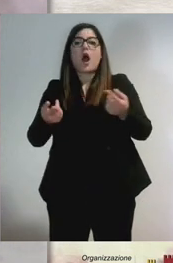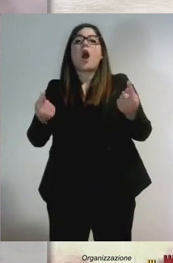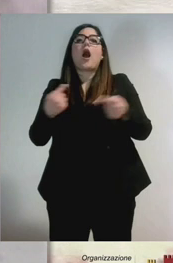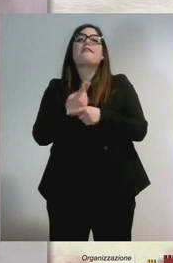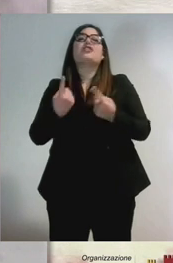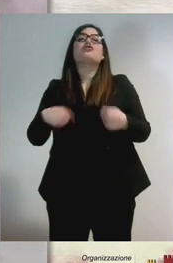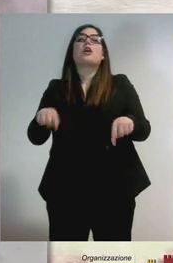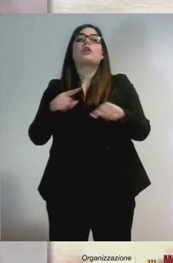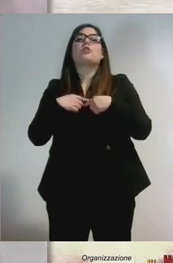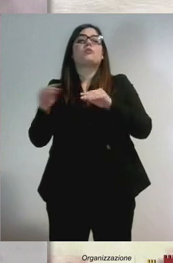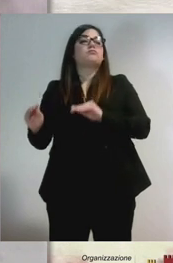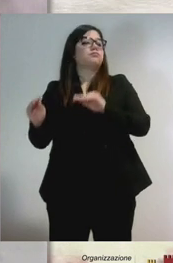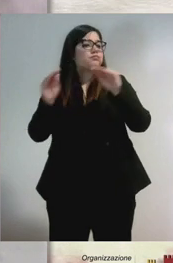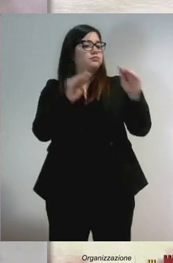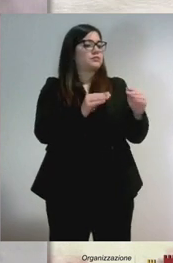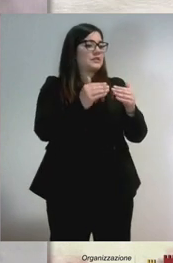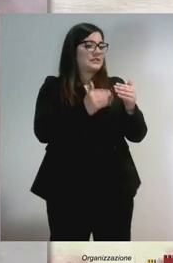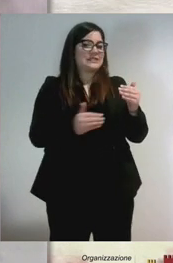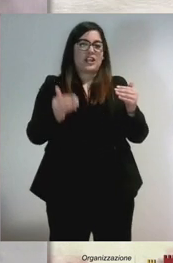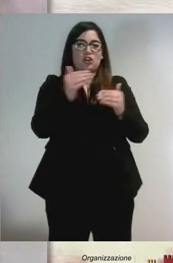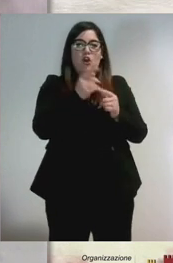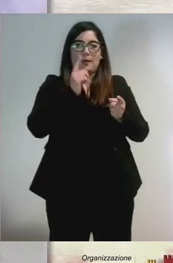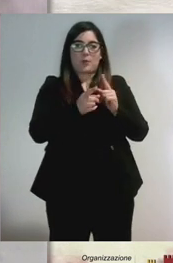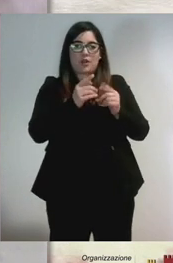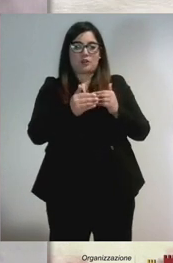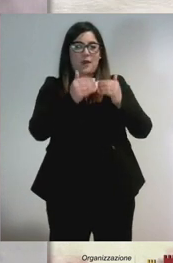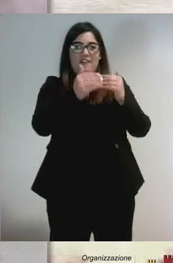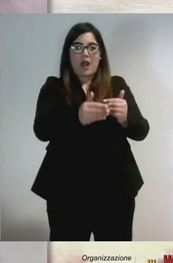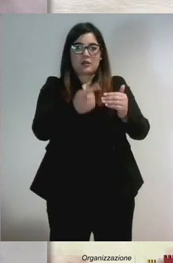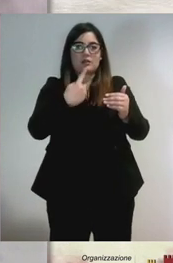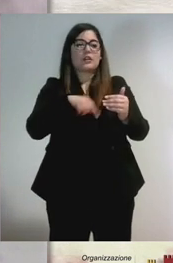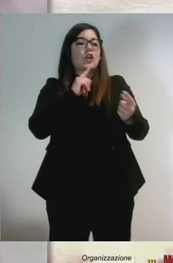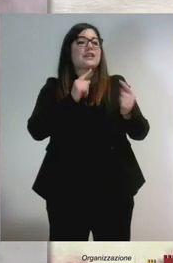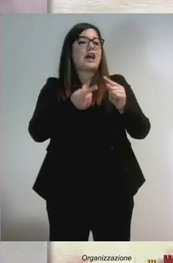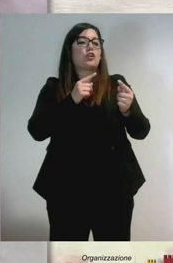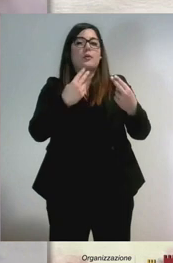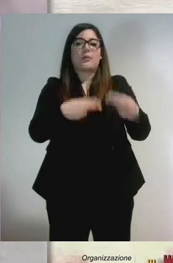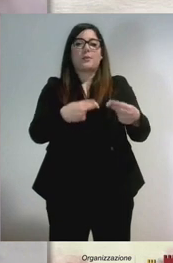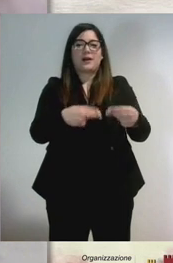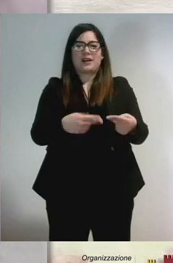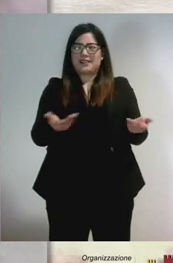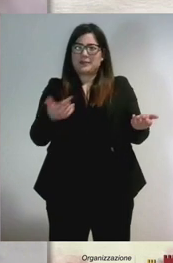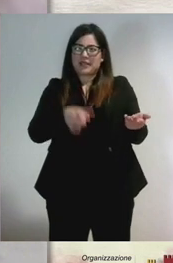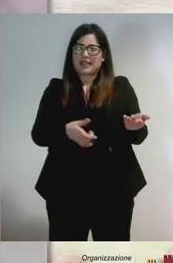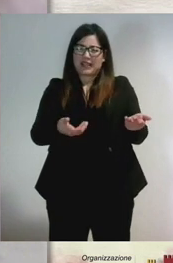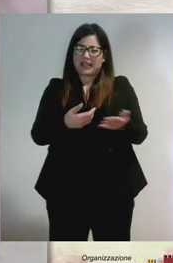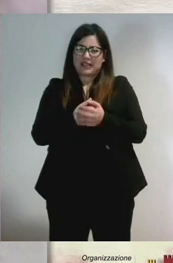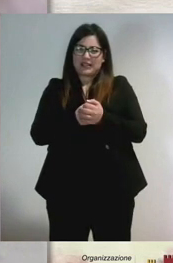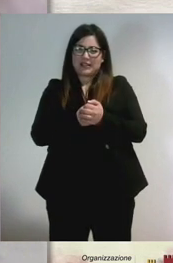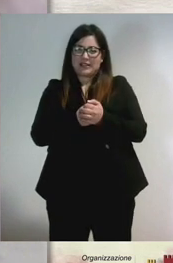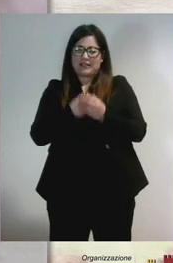nel settore più avanti, politico, non riusciamo a dialogare. Provate a pensarci.